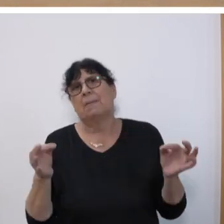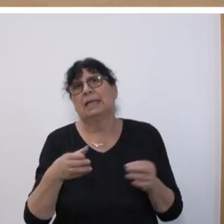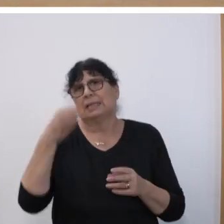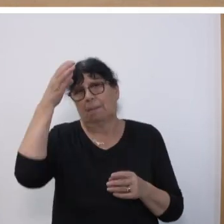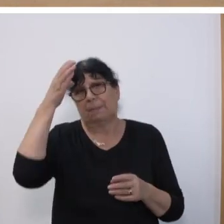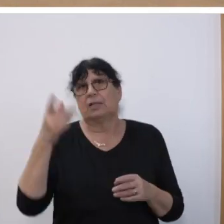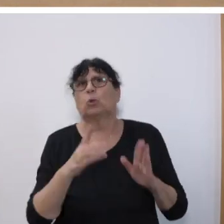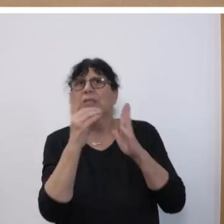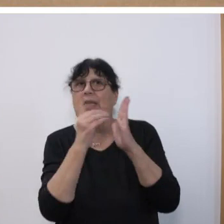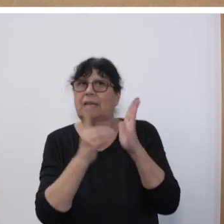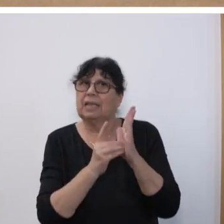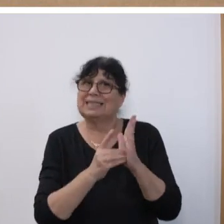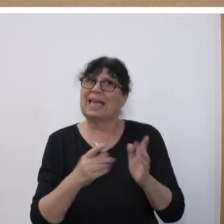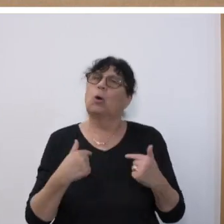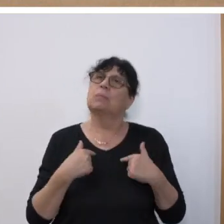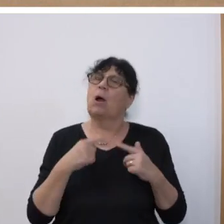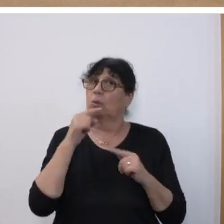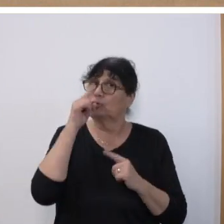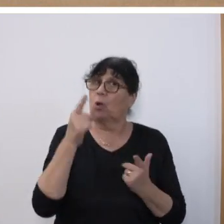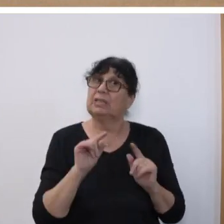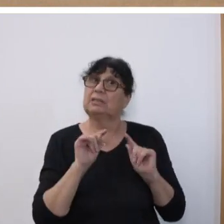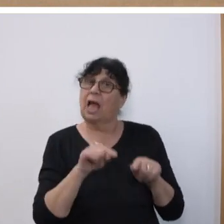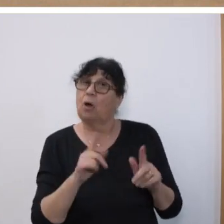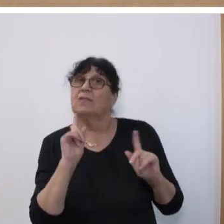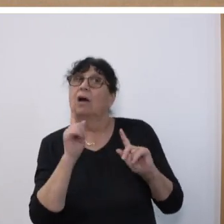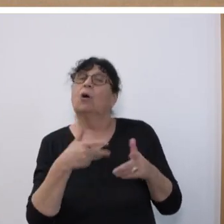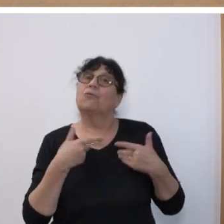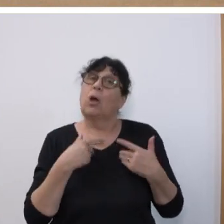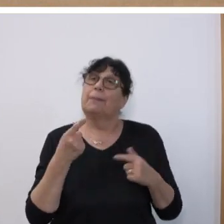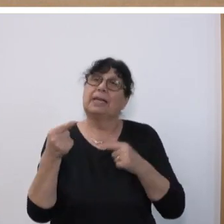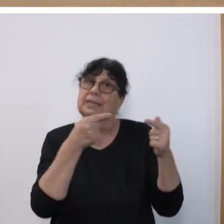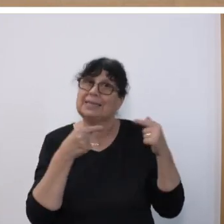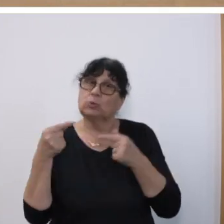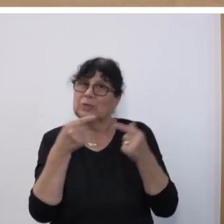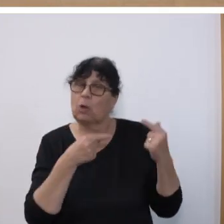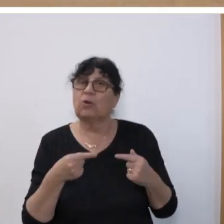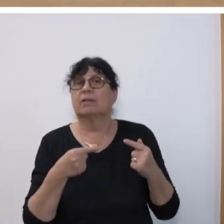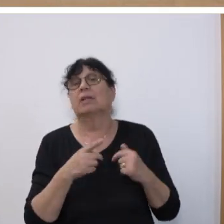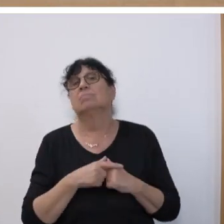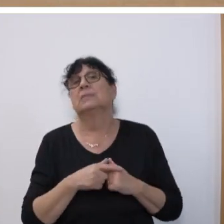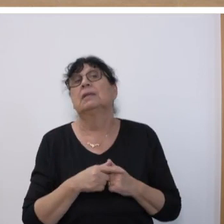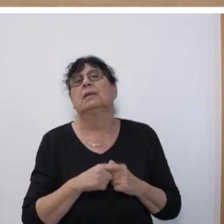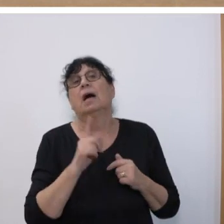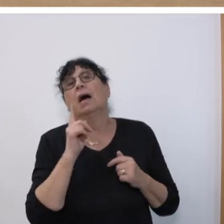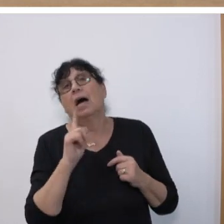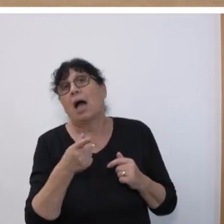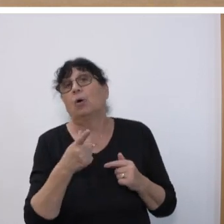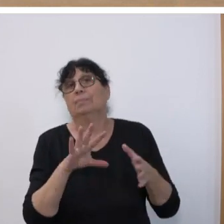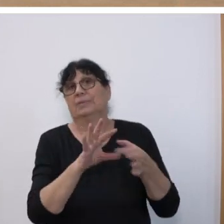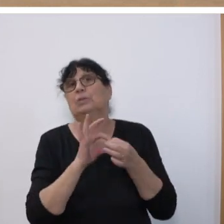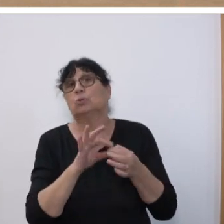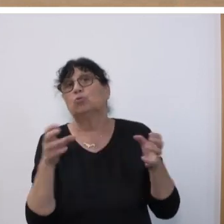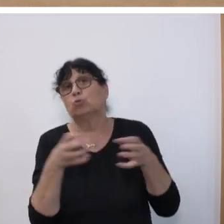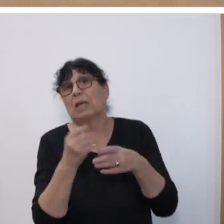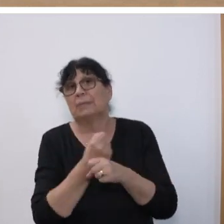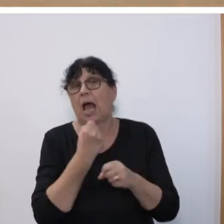persönlich auch sehr stolz. Ich freue mich an der Stelle auch auf die Diskussion und auch Einbettung im Zuge auch der Zusammenarbeit